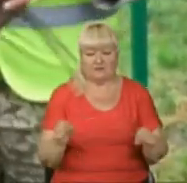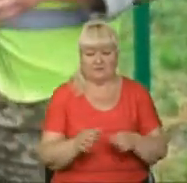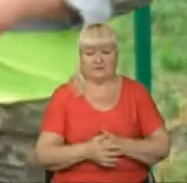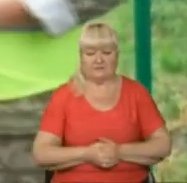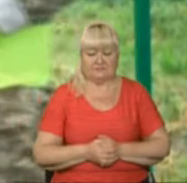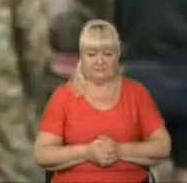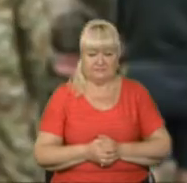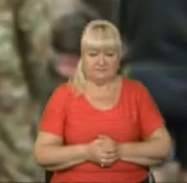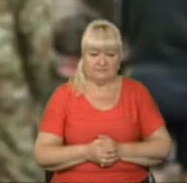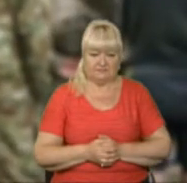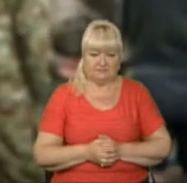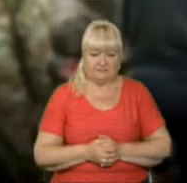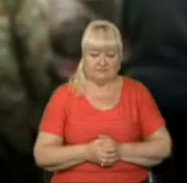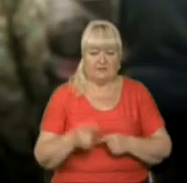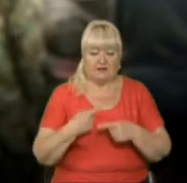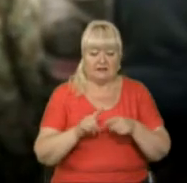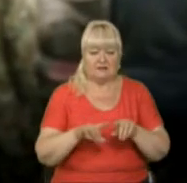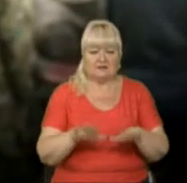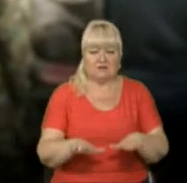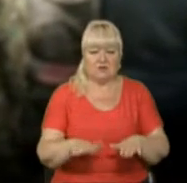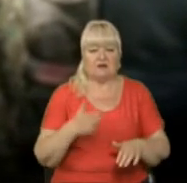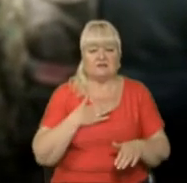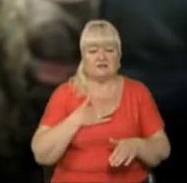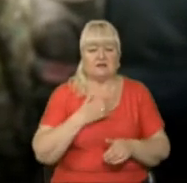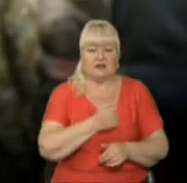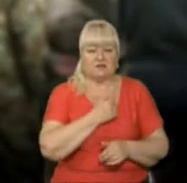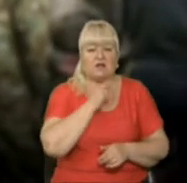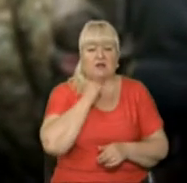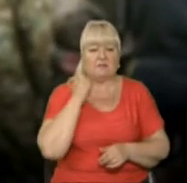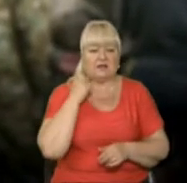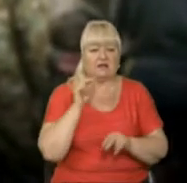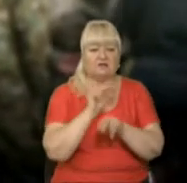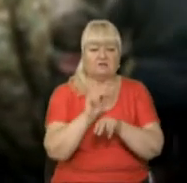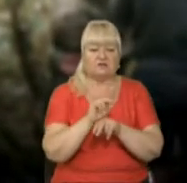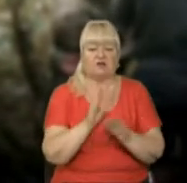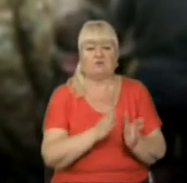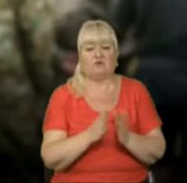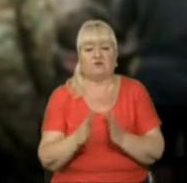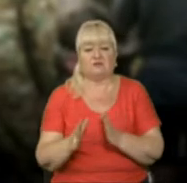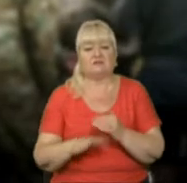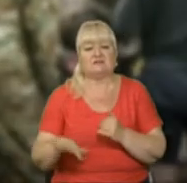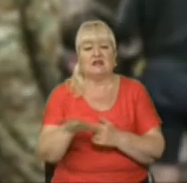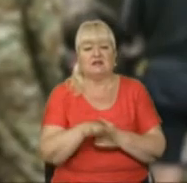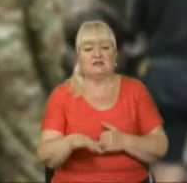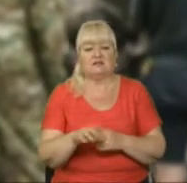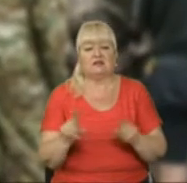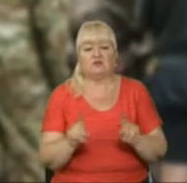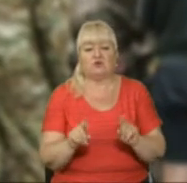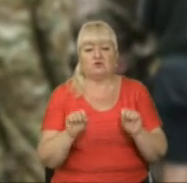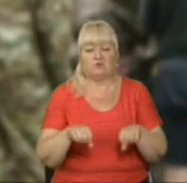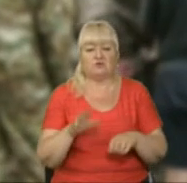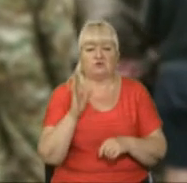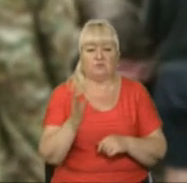Підрив. На цій локації наших капеланів навчають поводитися на територіях, які можуть бути